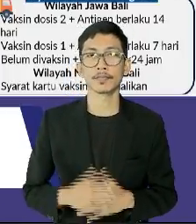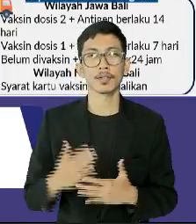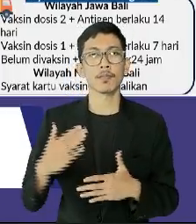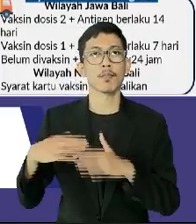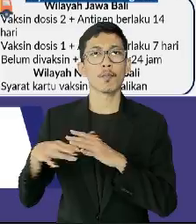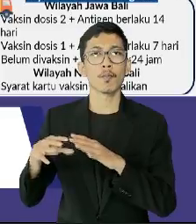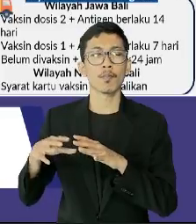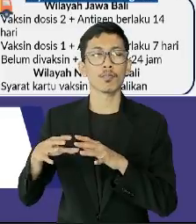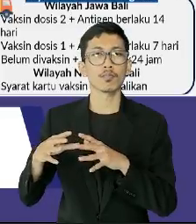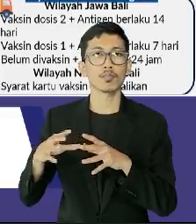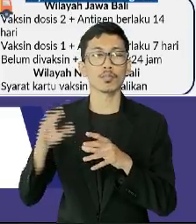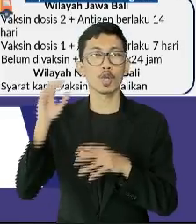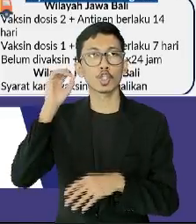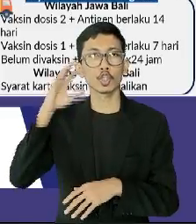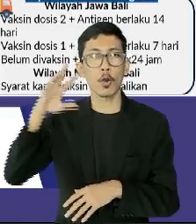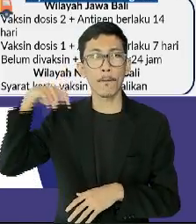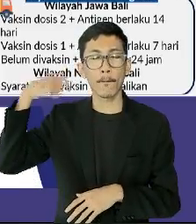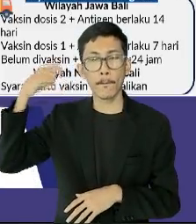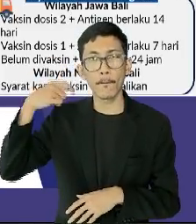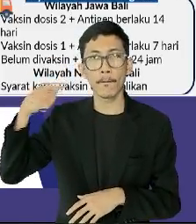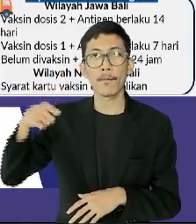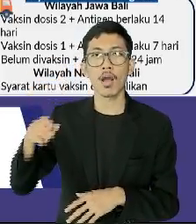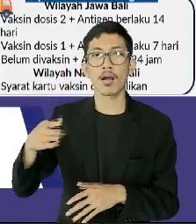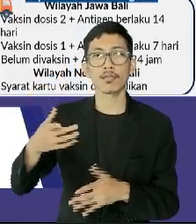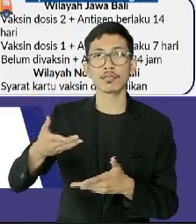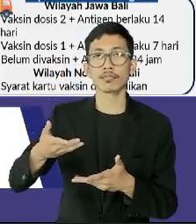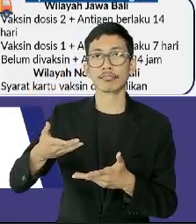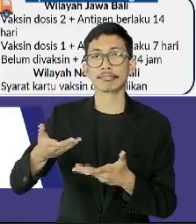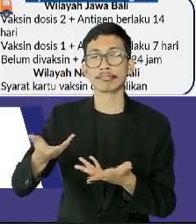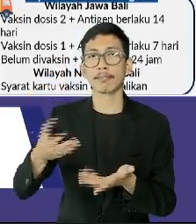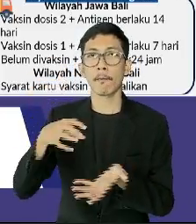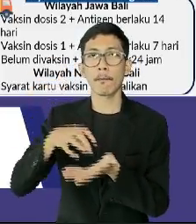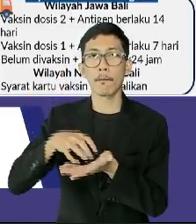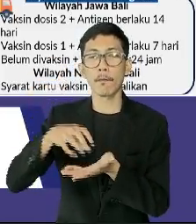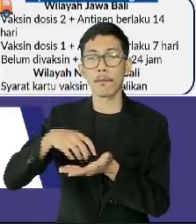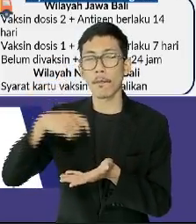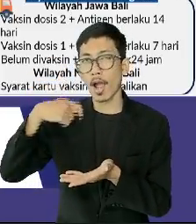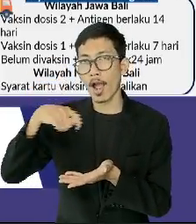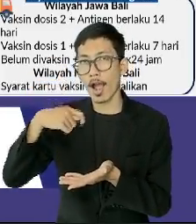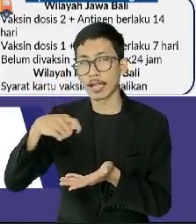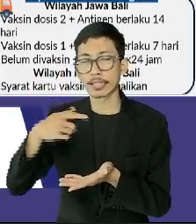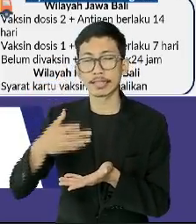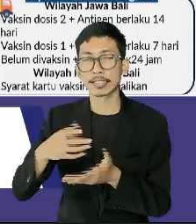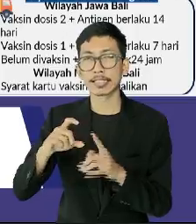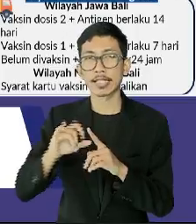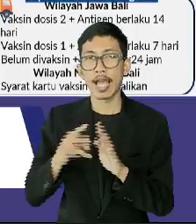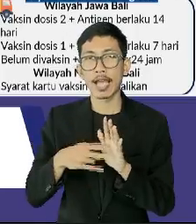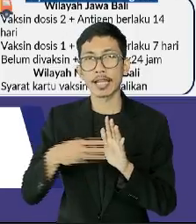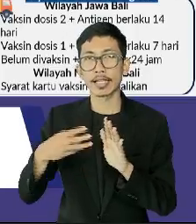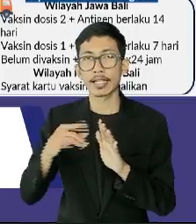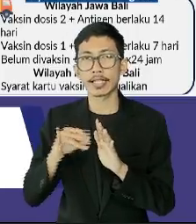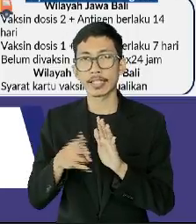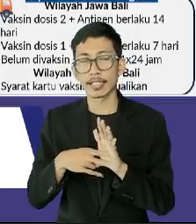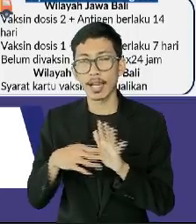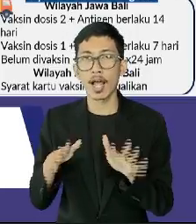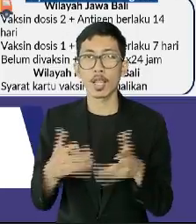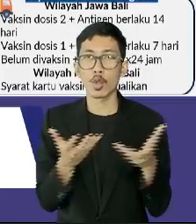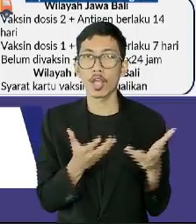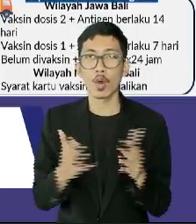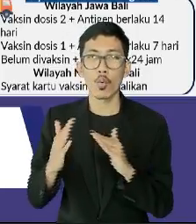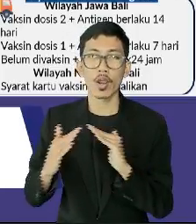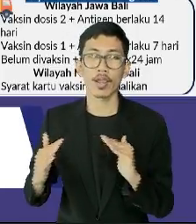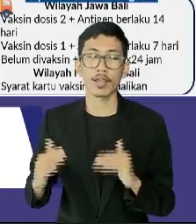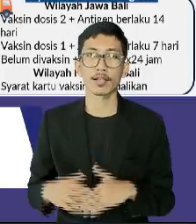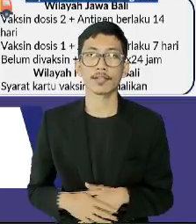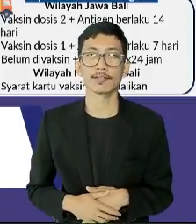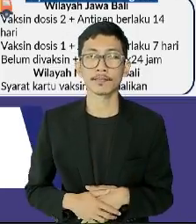bioskop dengan tambahan dapat melakukan pelayanan dine-in maupun take-away atau delivery. Yang ketiga, adalah